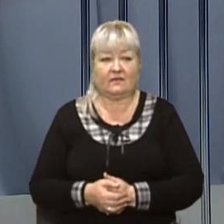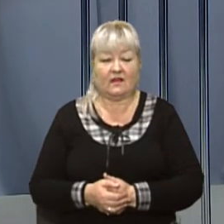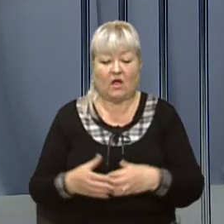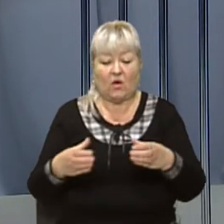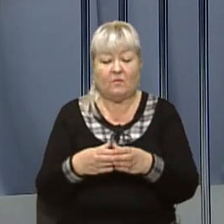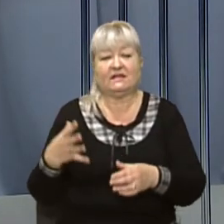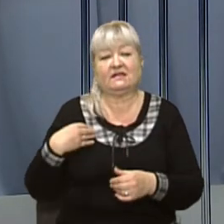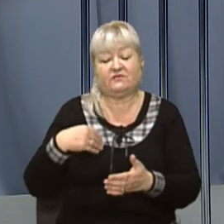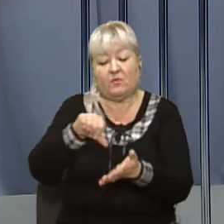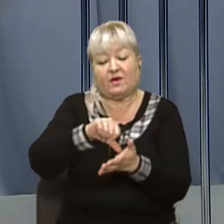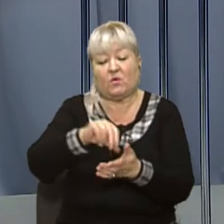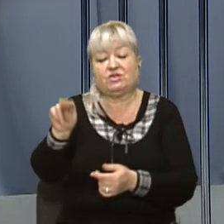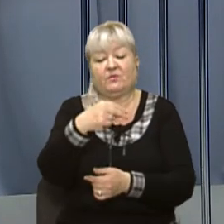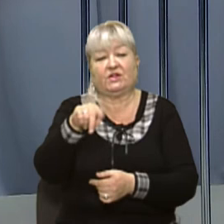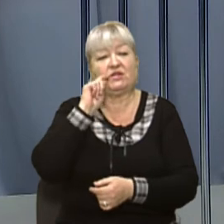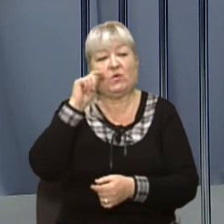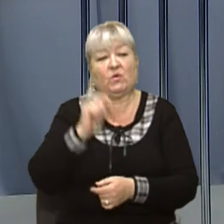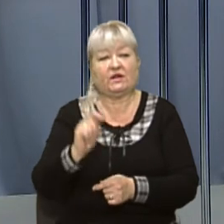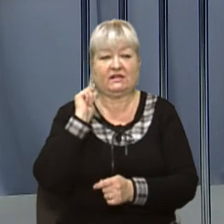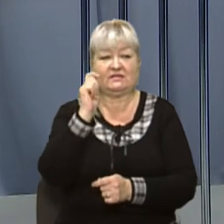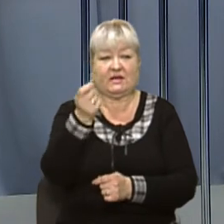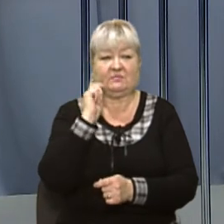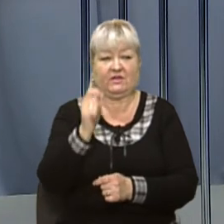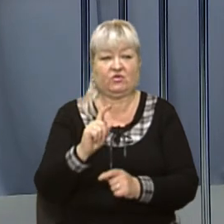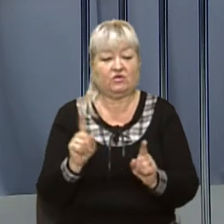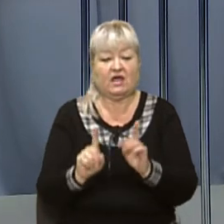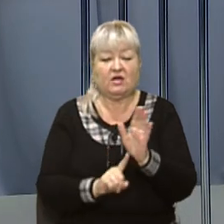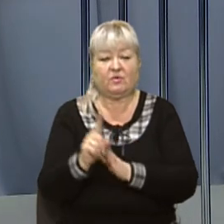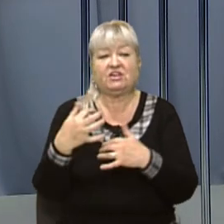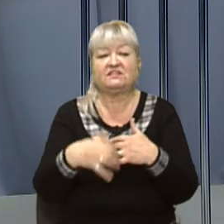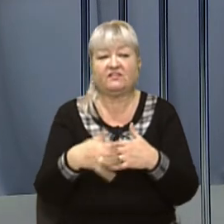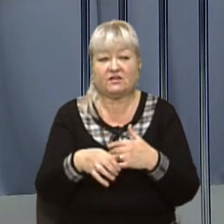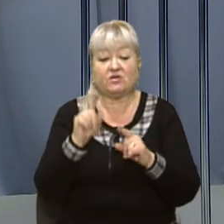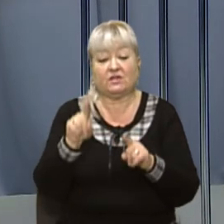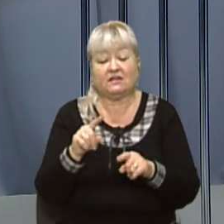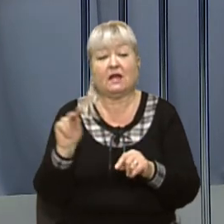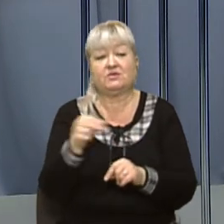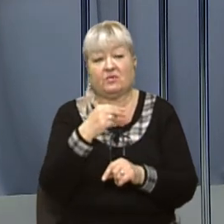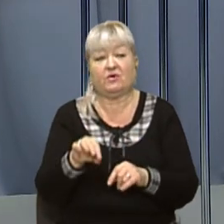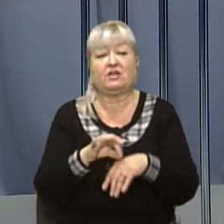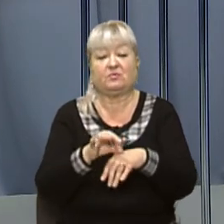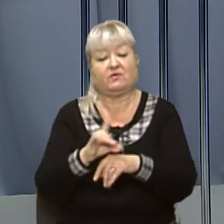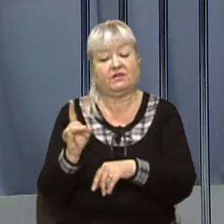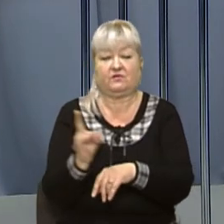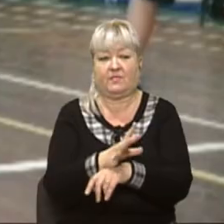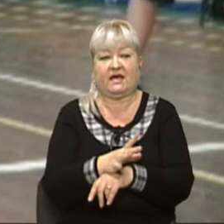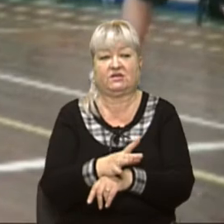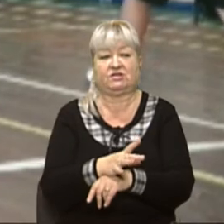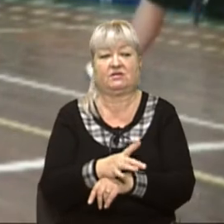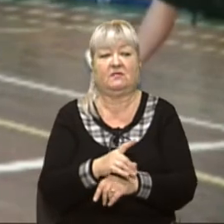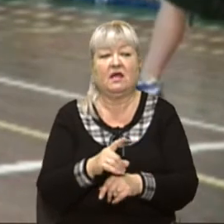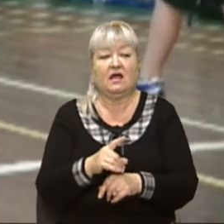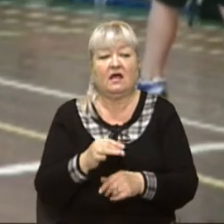зі Львова бере участь у чемпіонаті України із бадмінтону, який розпочався у Херсоні. Там такий чемпіонат проводять вперше. Відео із